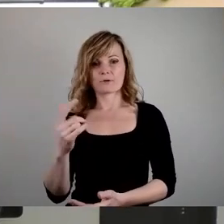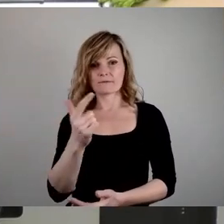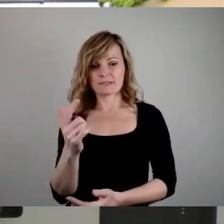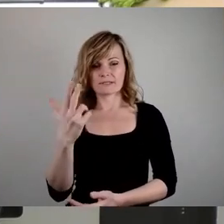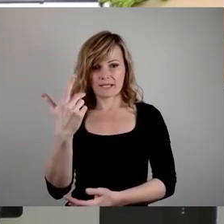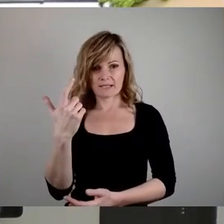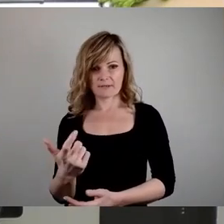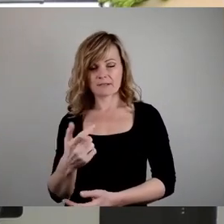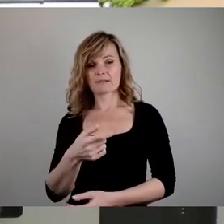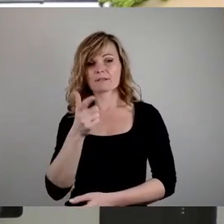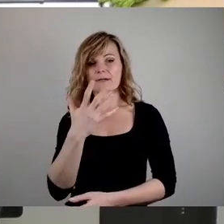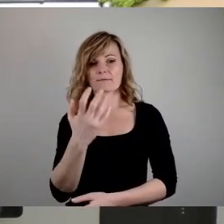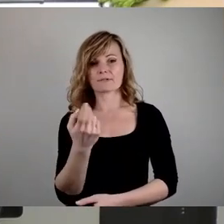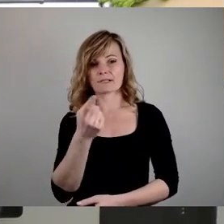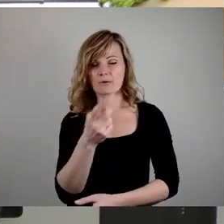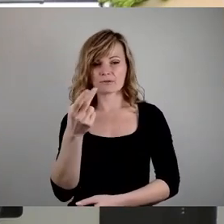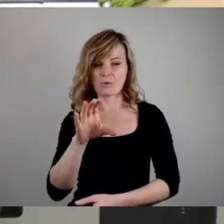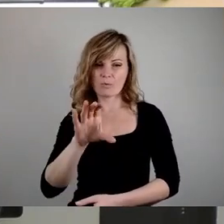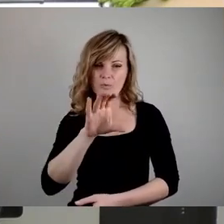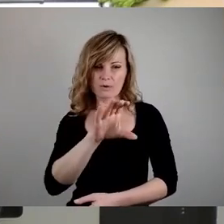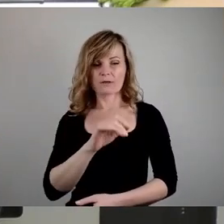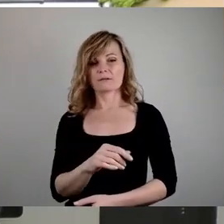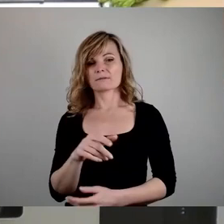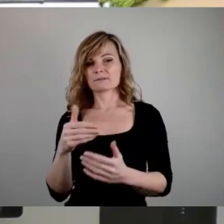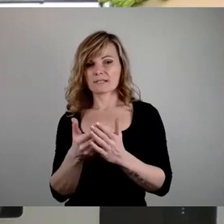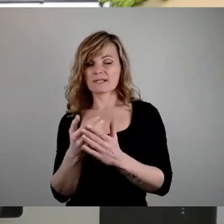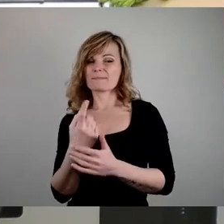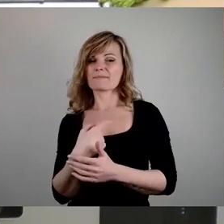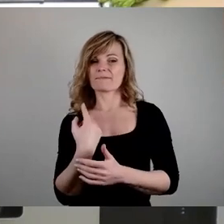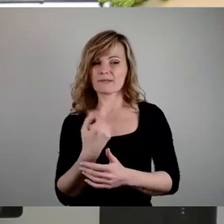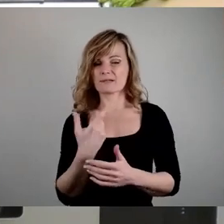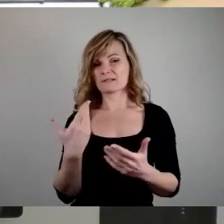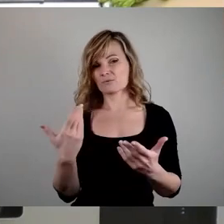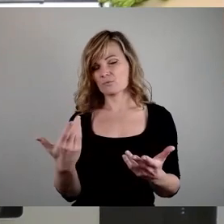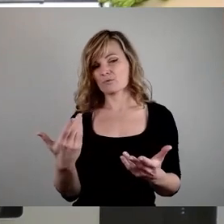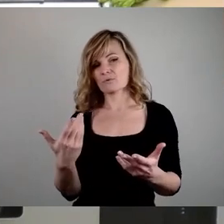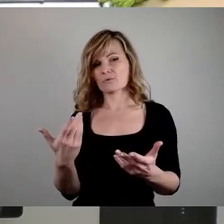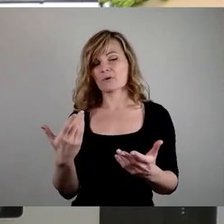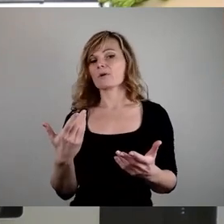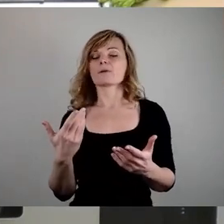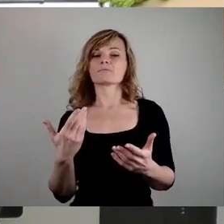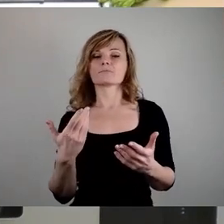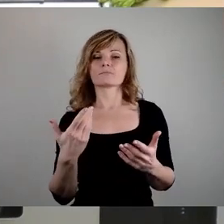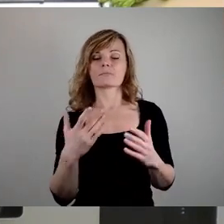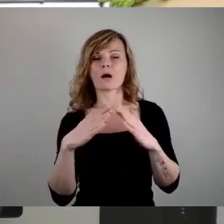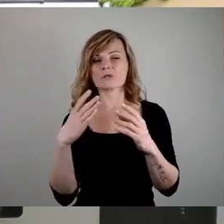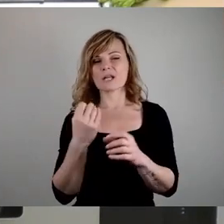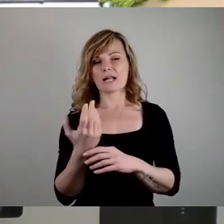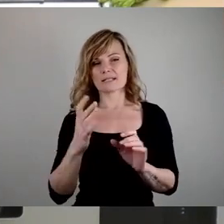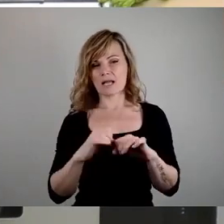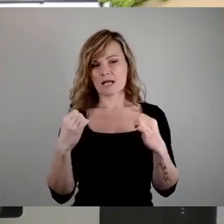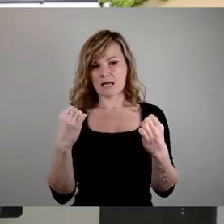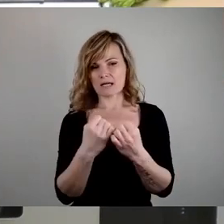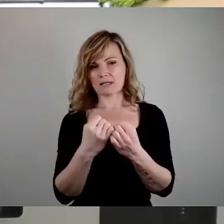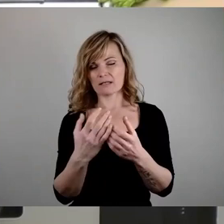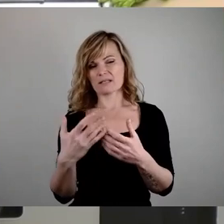350.000 Euro nochmal. Also damit kommen wir an sich mit dieser sehr angespannten Haushaltlage, wie sie uns auch immer wieder berichtet